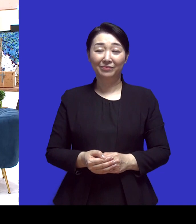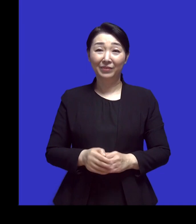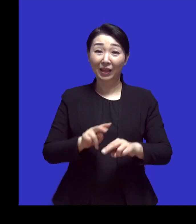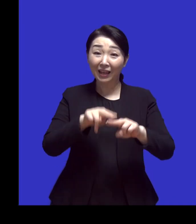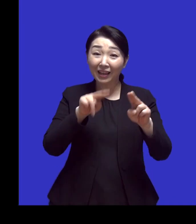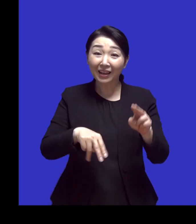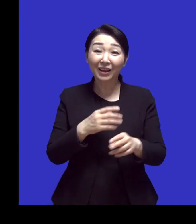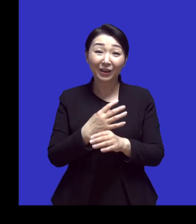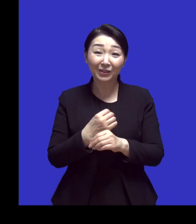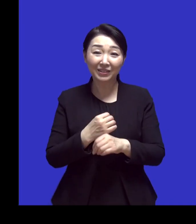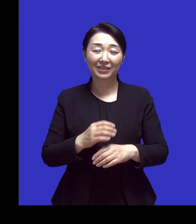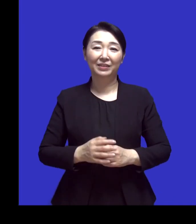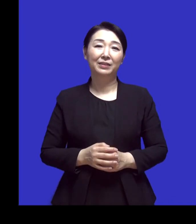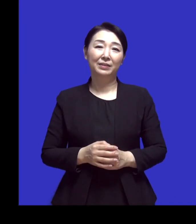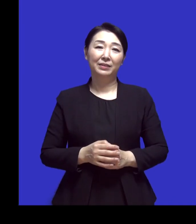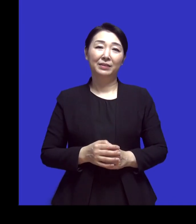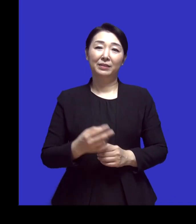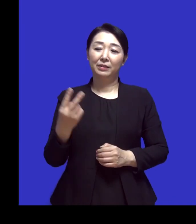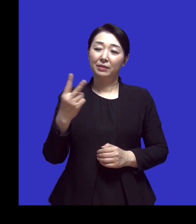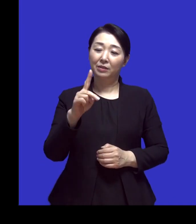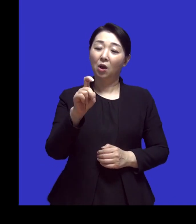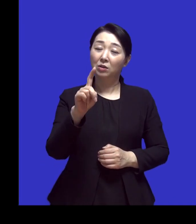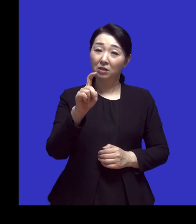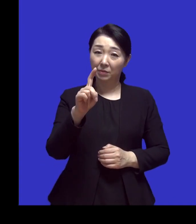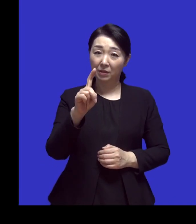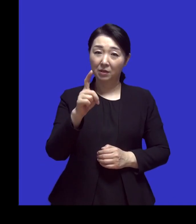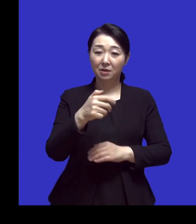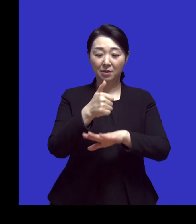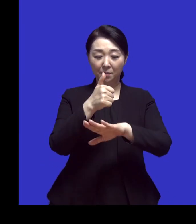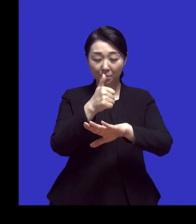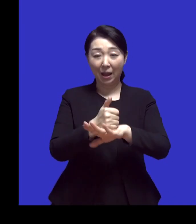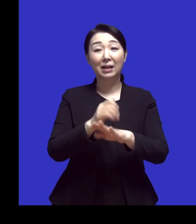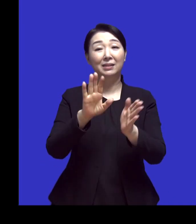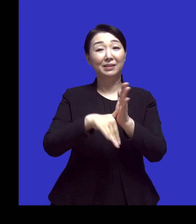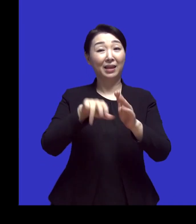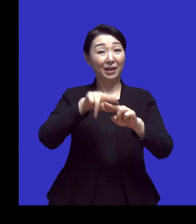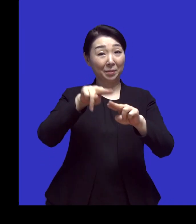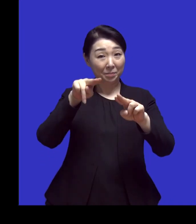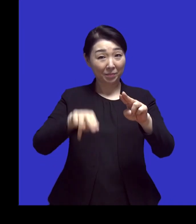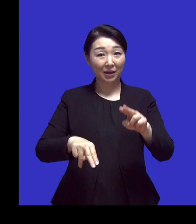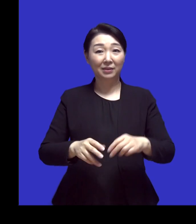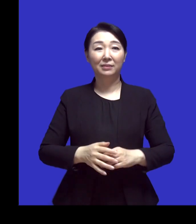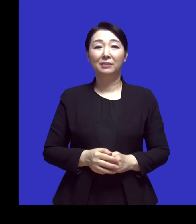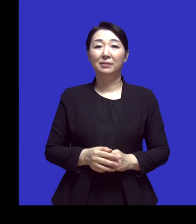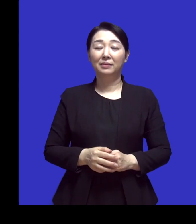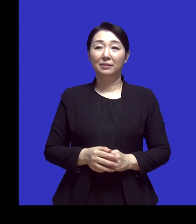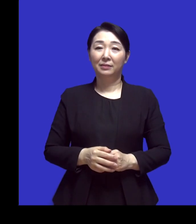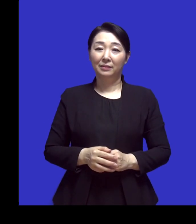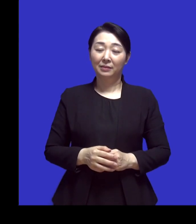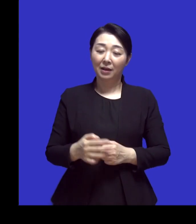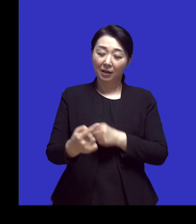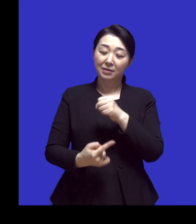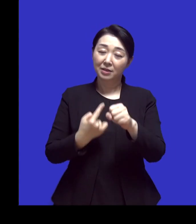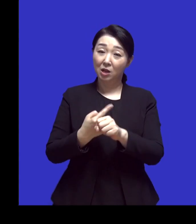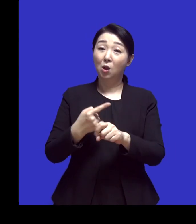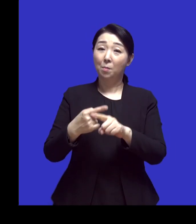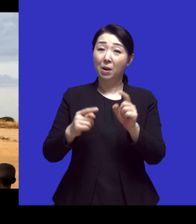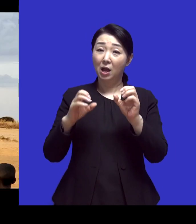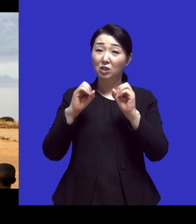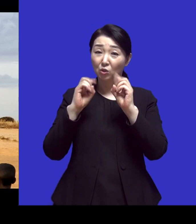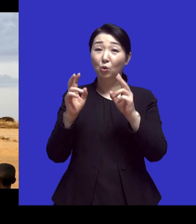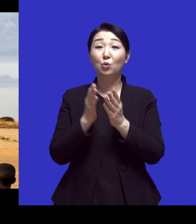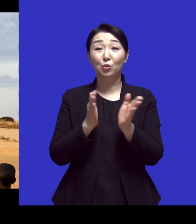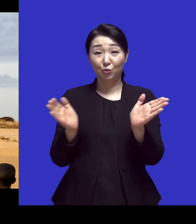하셨었죠 2011년 연말에 퇴직을 하고 한 1년 반 정도 준비 시간을